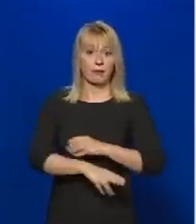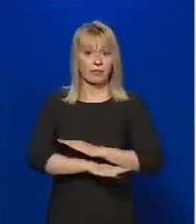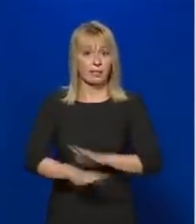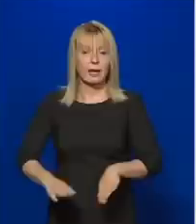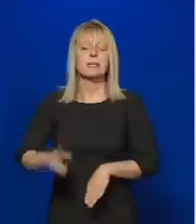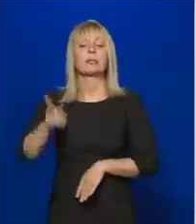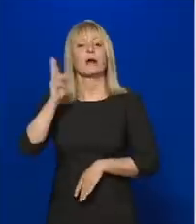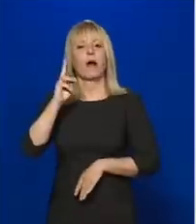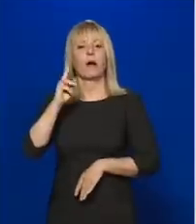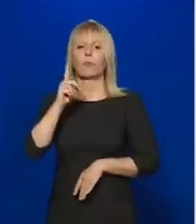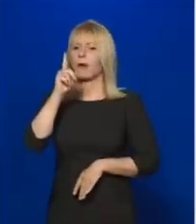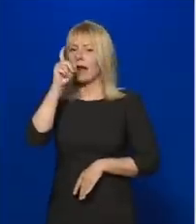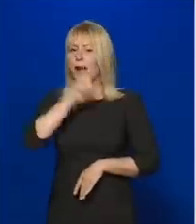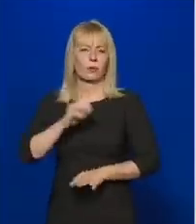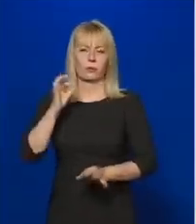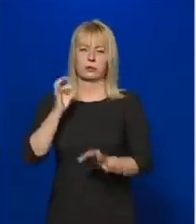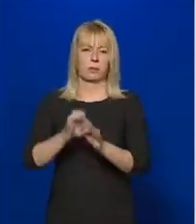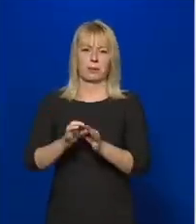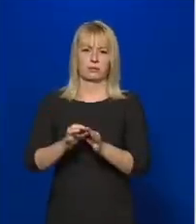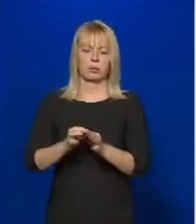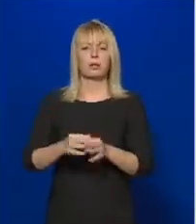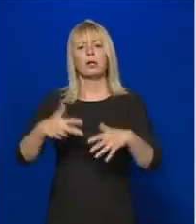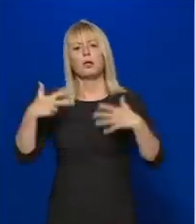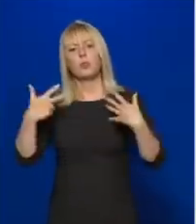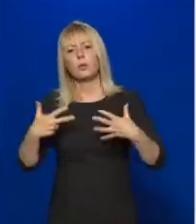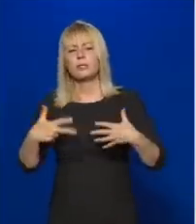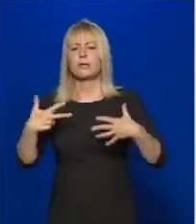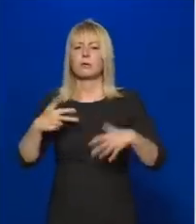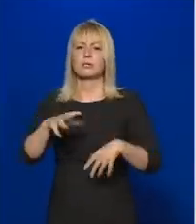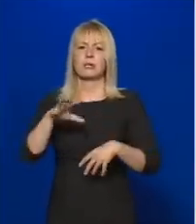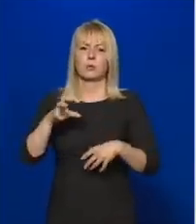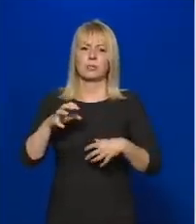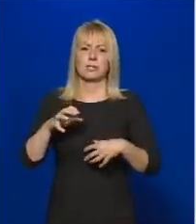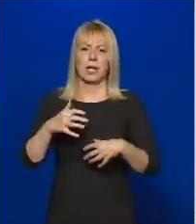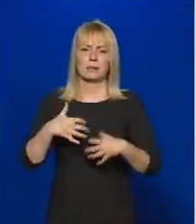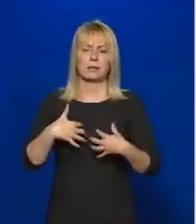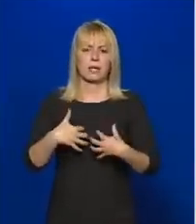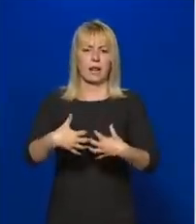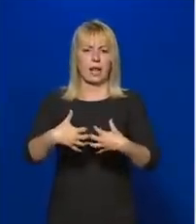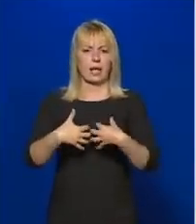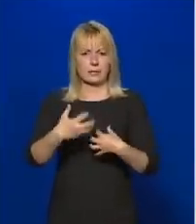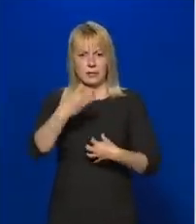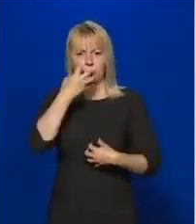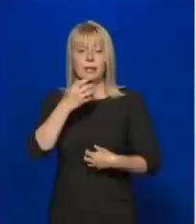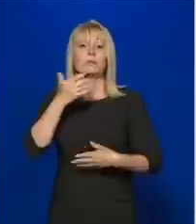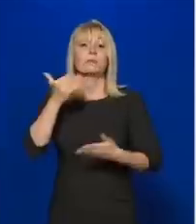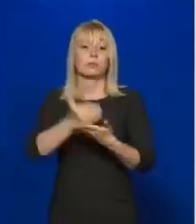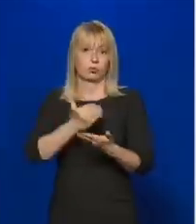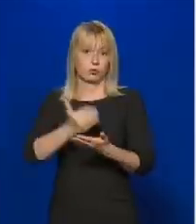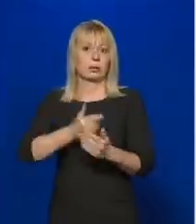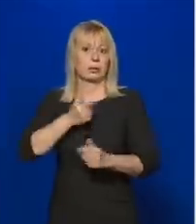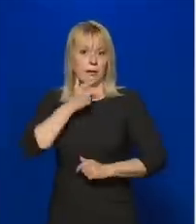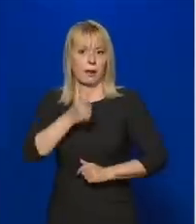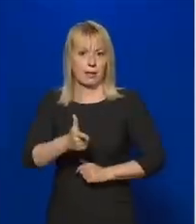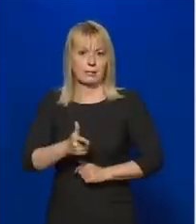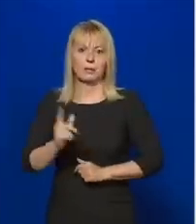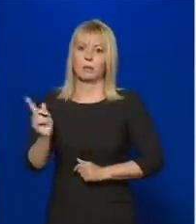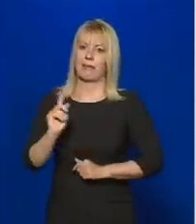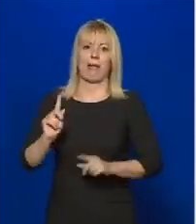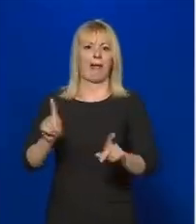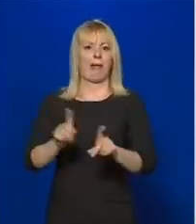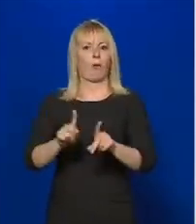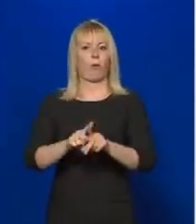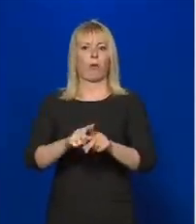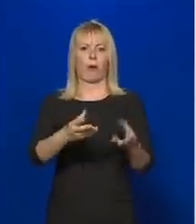esetben 8800 lélegeztetőgépre van szükség. Hogy ne álljanak elő olyan állapotok,